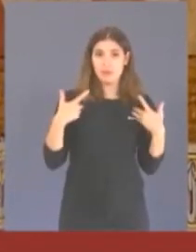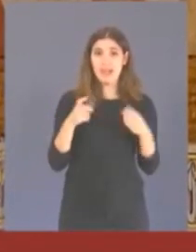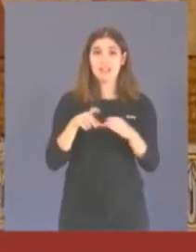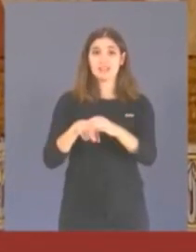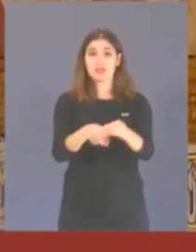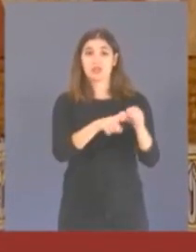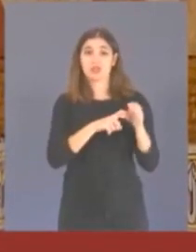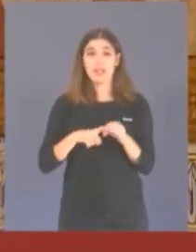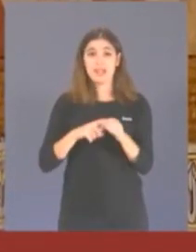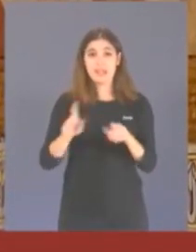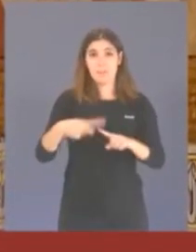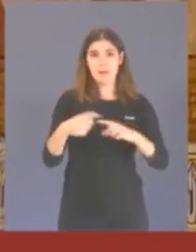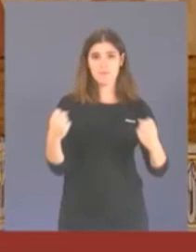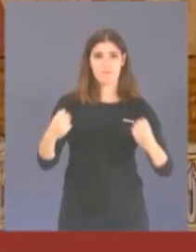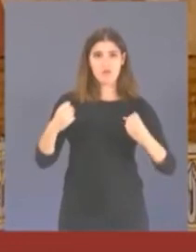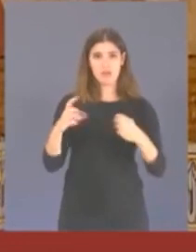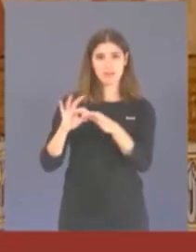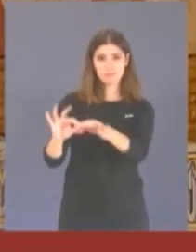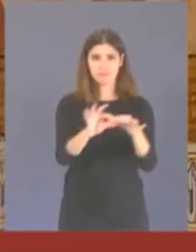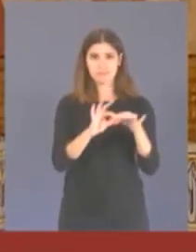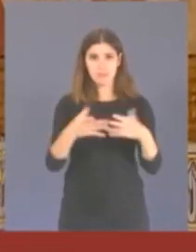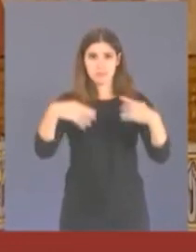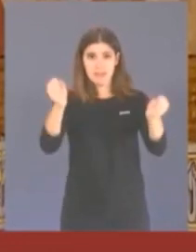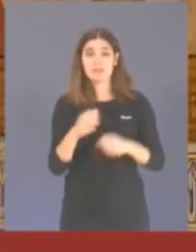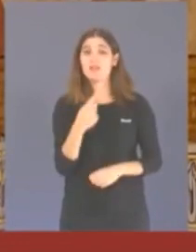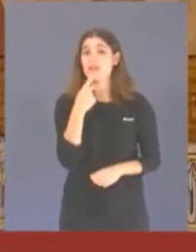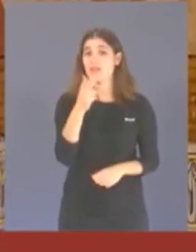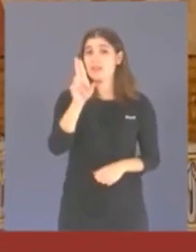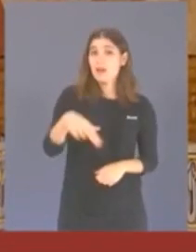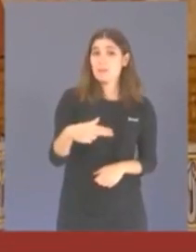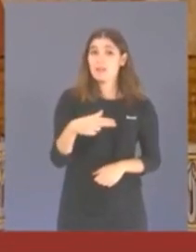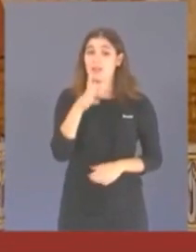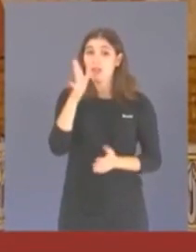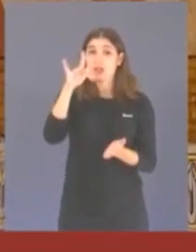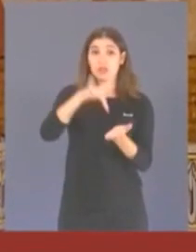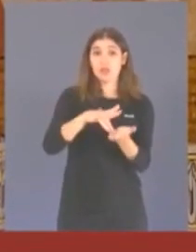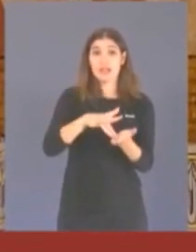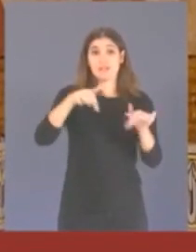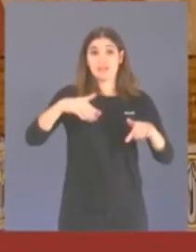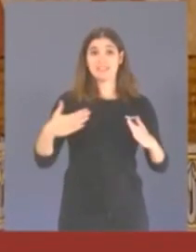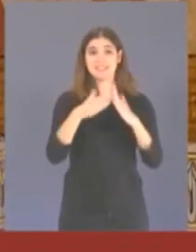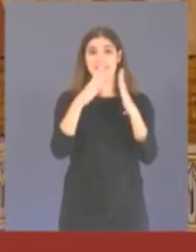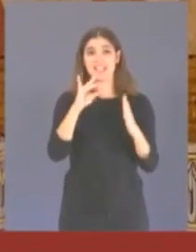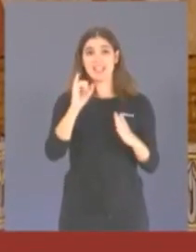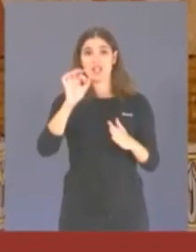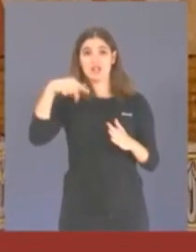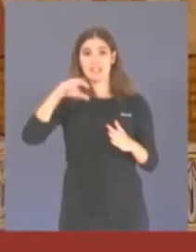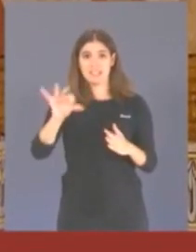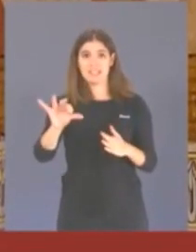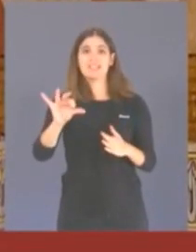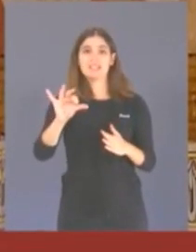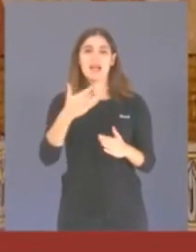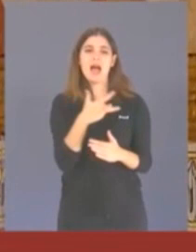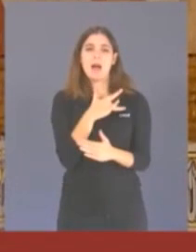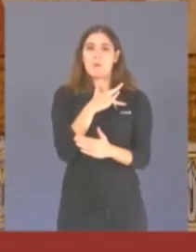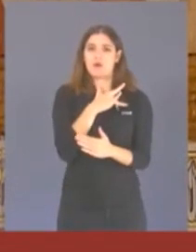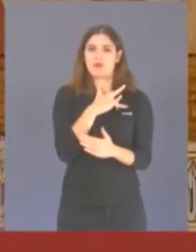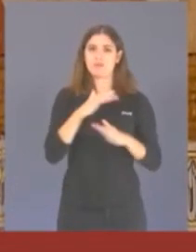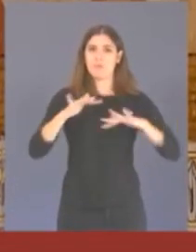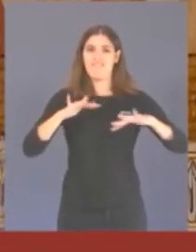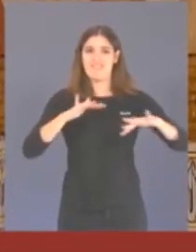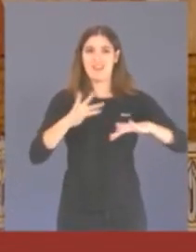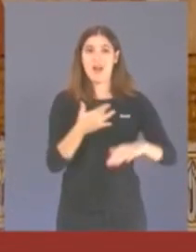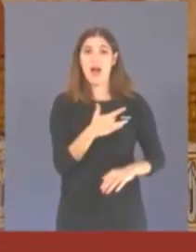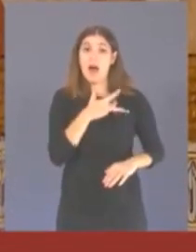solidaritat i fortalesa. I també perquè no dir-ho, en el dia de Sant Donís ens mou l'amor. L'amor, com diria Dant,